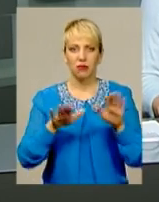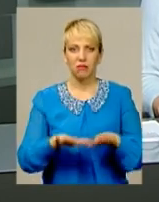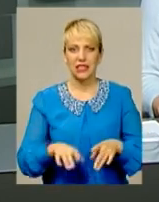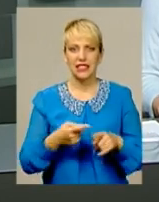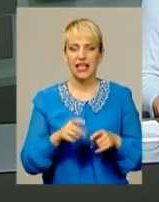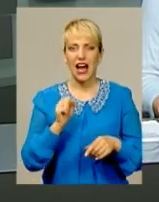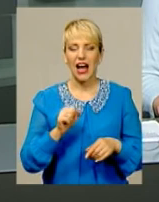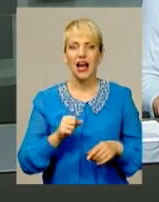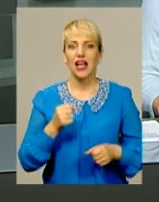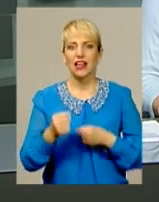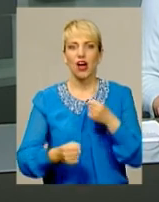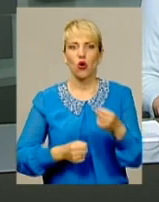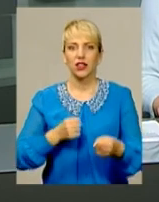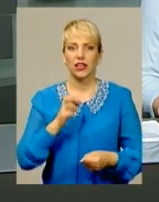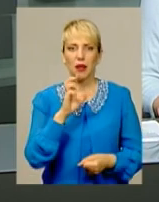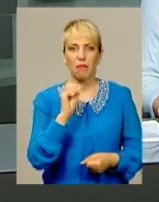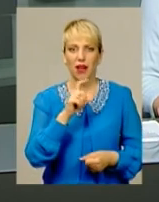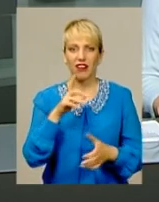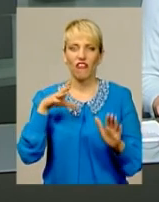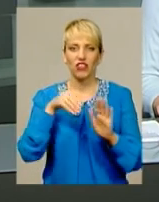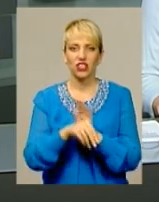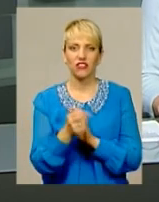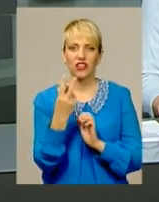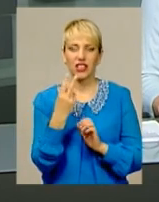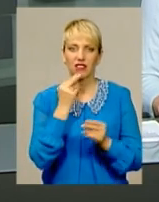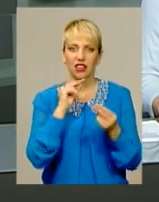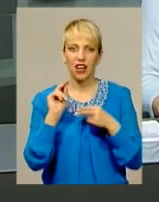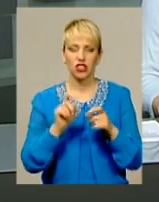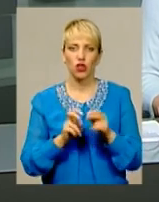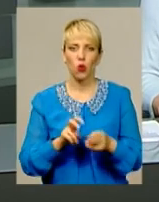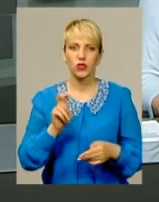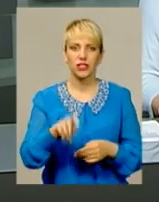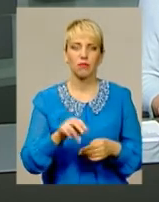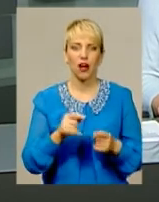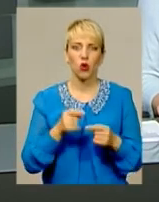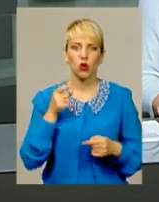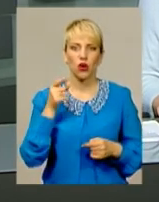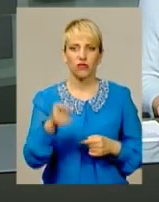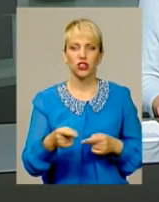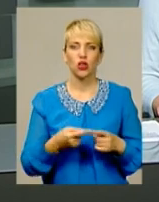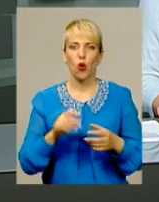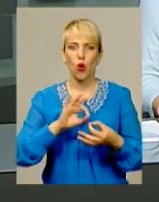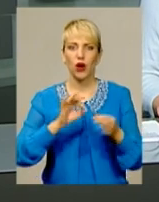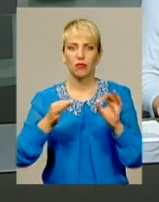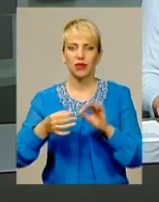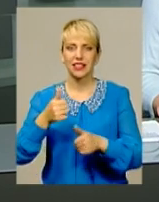легкоатлетка Марина Бех увійшла у 12-ку кращих у стрибках у довжину. Олімпійські ігри –